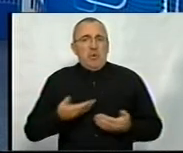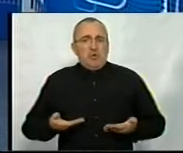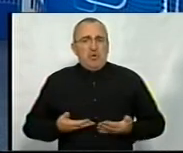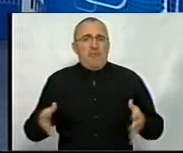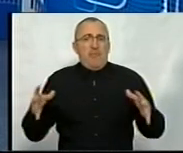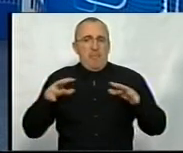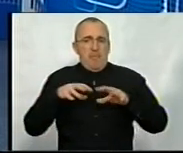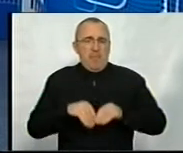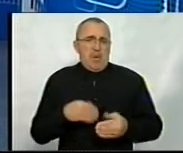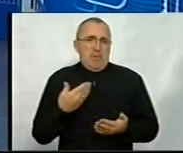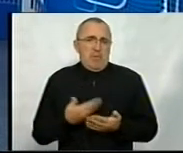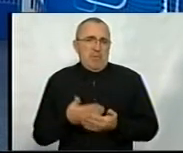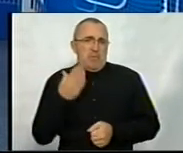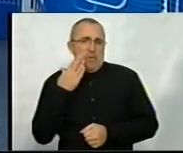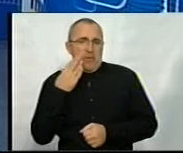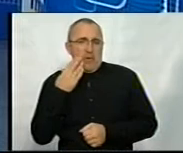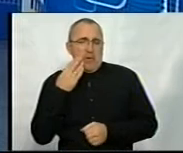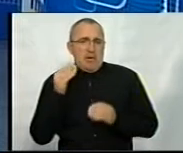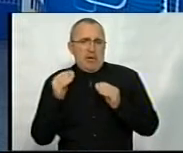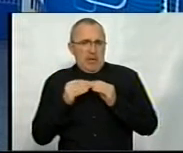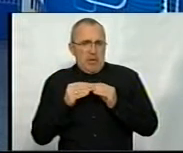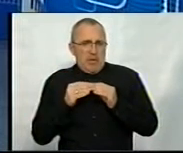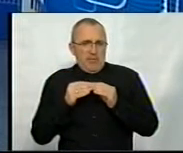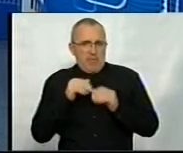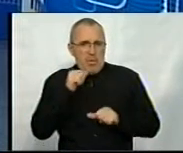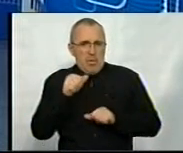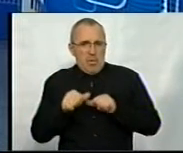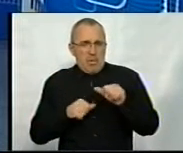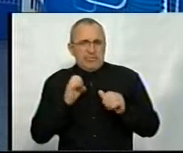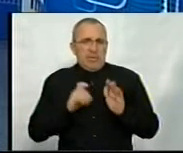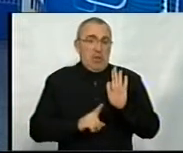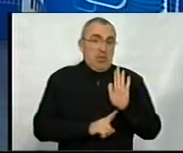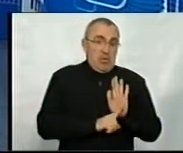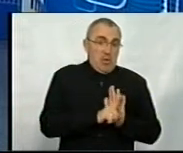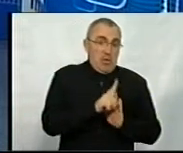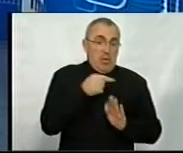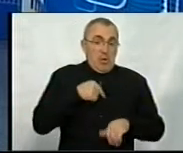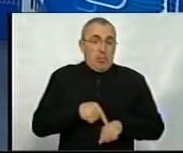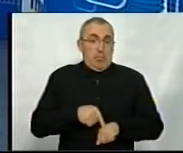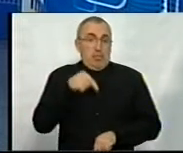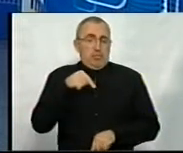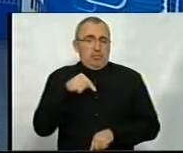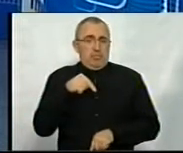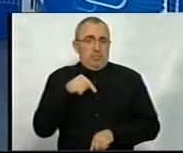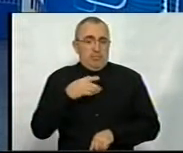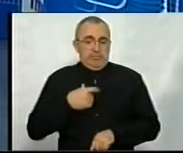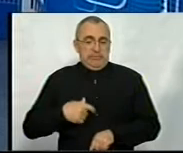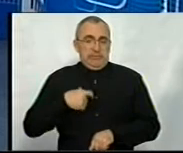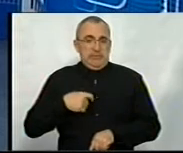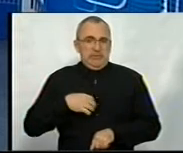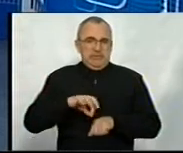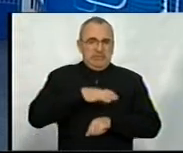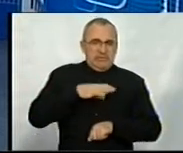місті, ну, лет десять. І з самого початку я почувствувала на себе вот ці